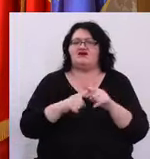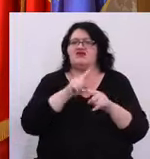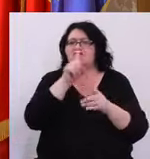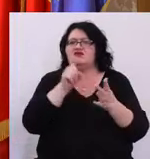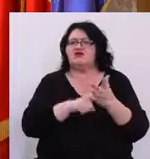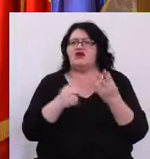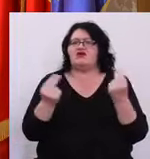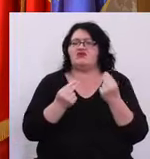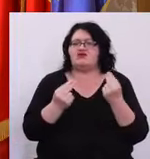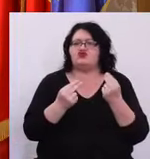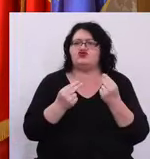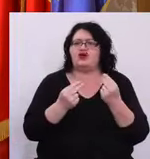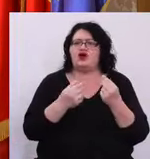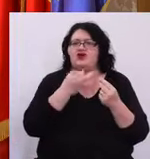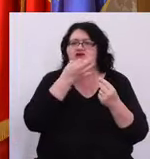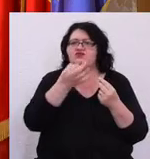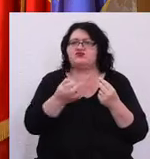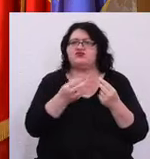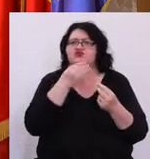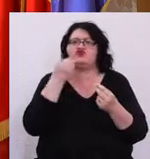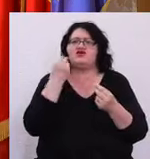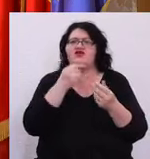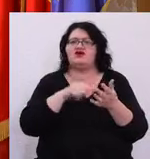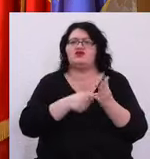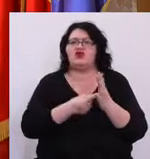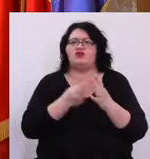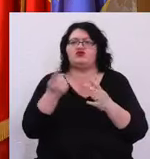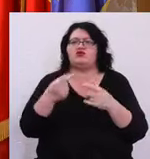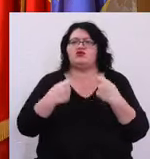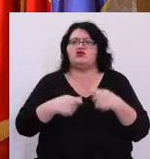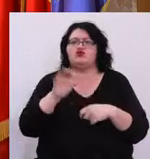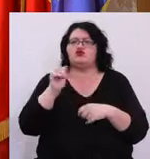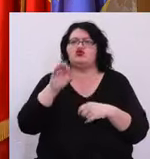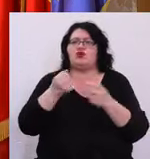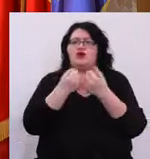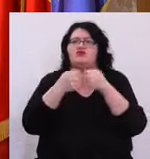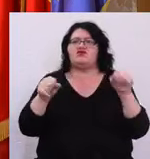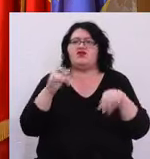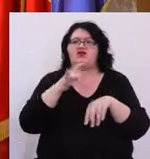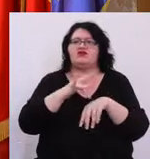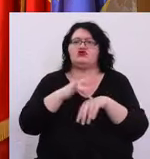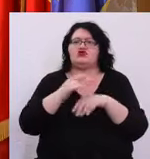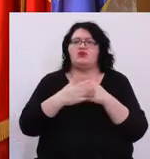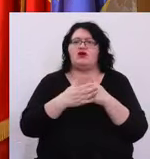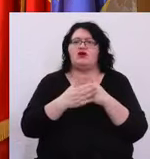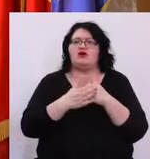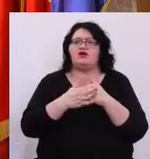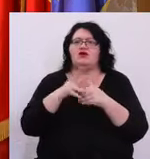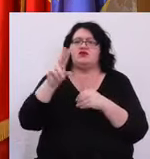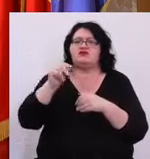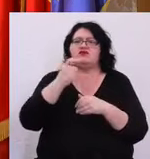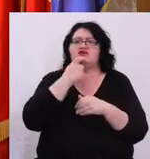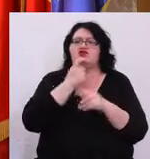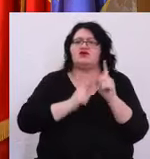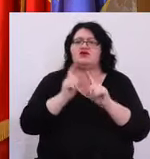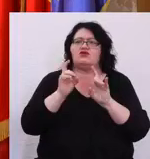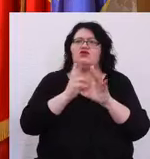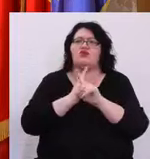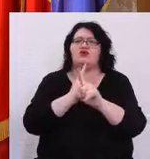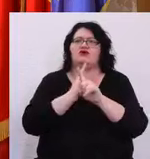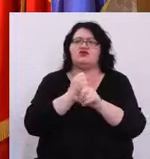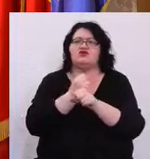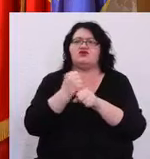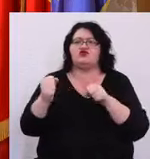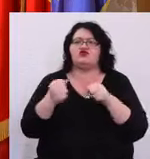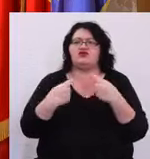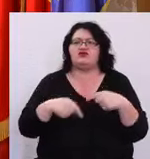Întrebare de ce ați afirmat așa ceva din moment ce domnul Jurma a absolvit medicină în urmă cu aproape 30 de ani Dar nu a practicat-o